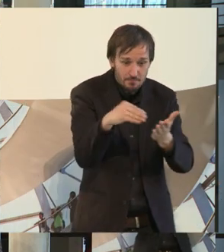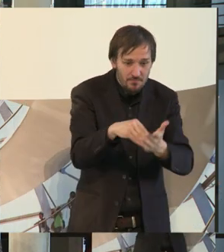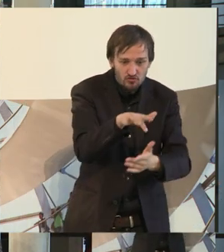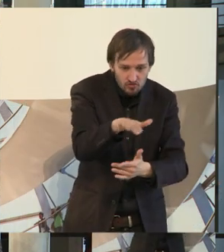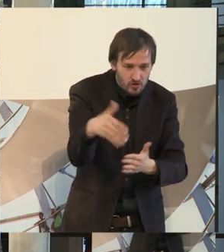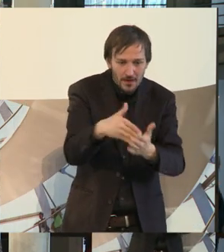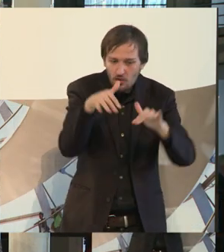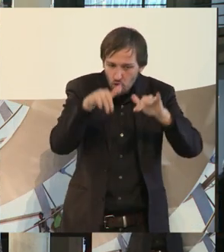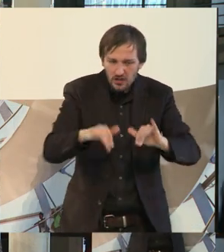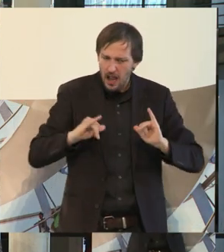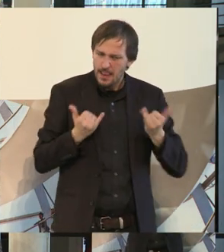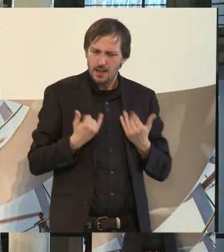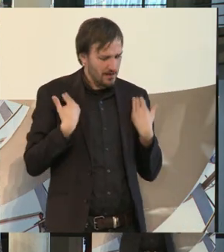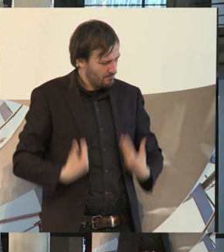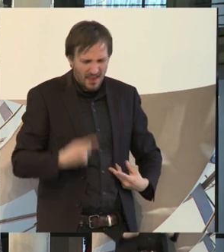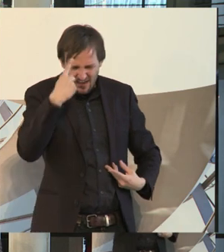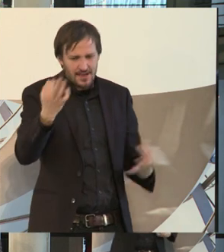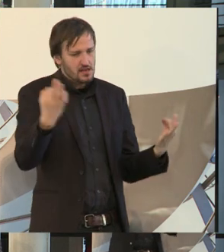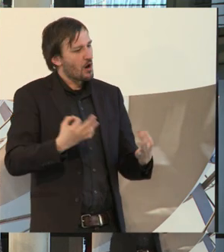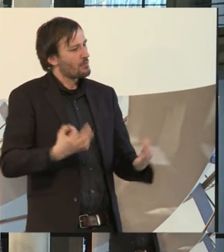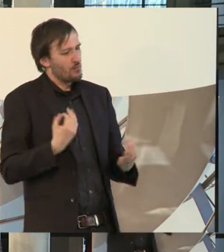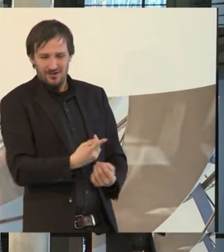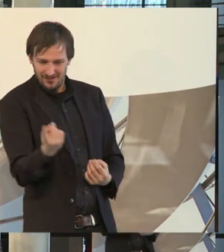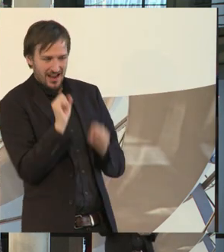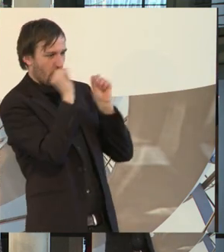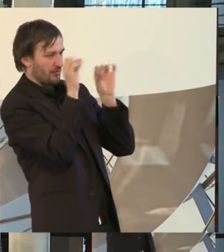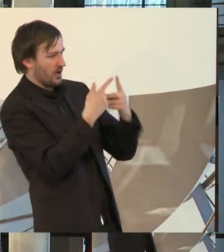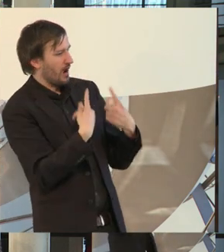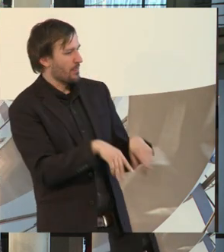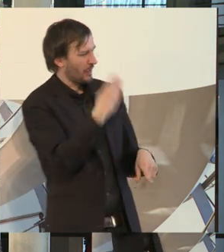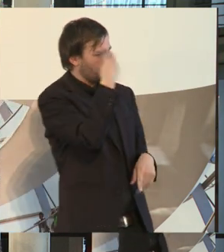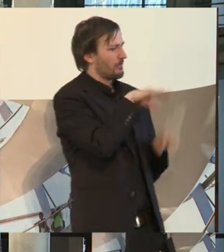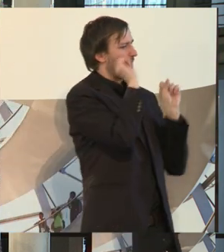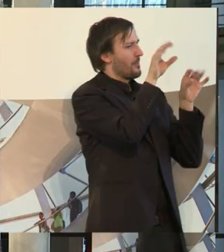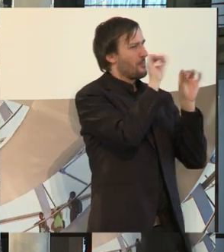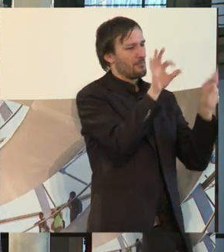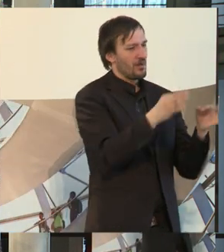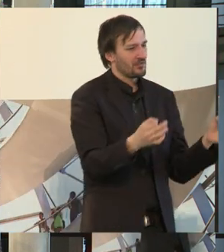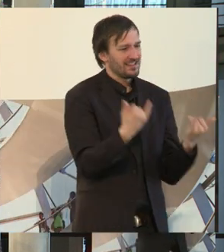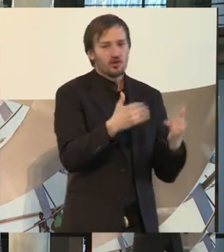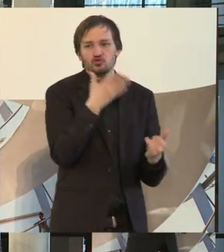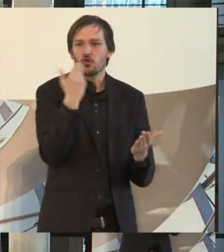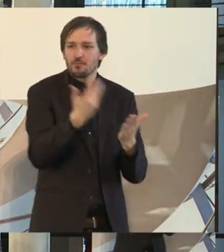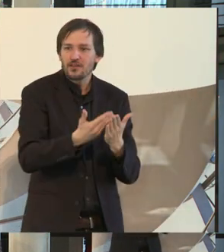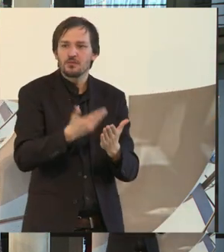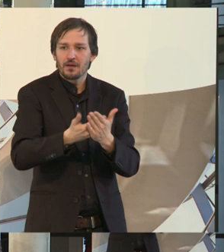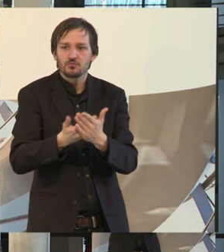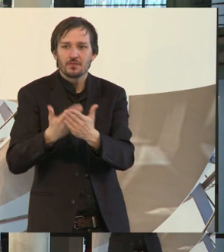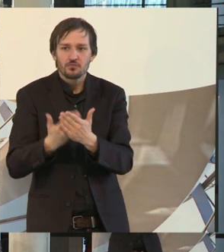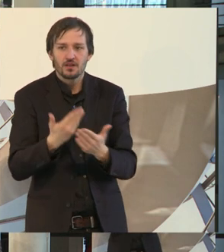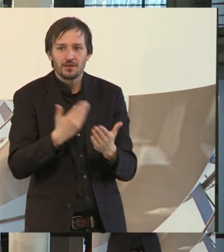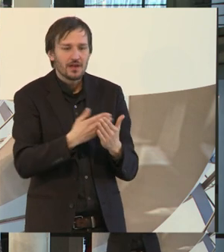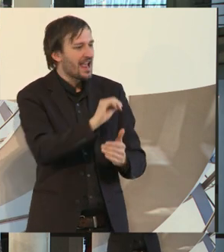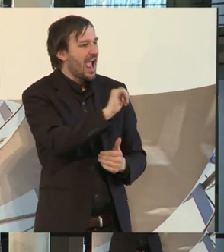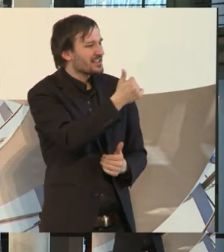wissen, wovon sie sprechen. Und ich finde, da haben wir ein paar ganz, ganz tolle Beispiele jetzt schon gehört. Ich denke da zum Beispiel an dieses